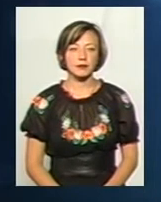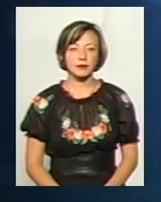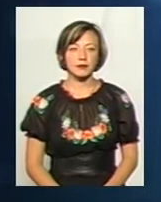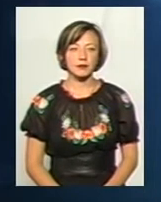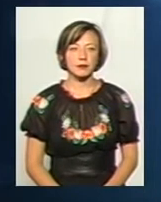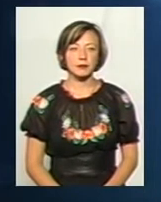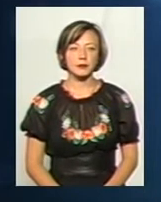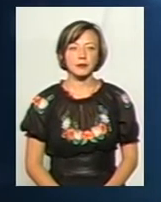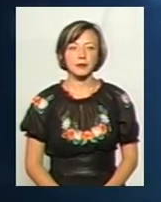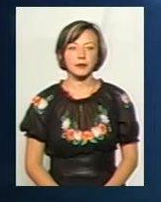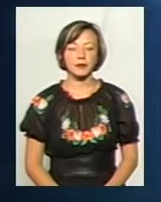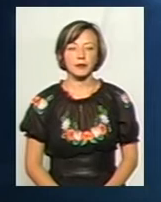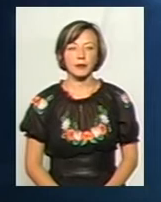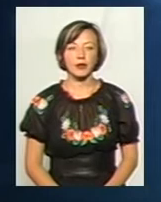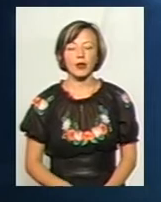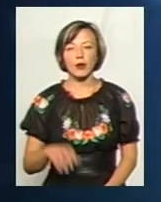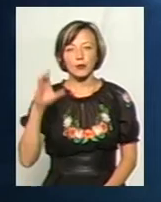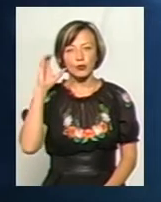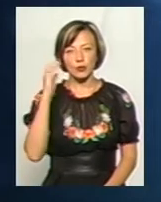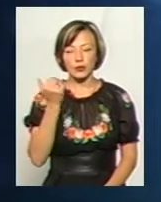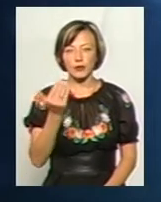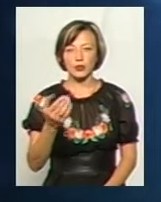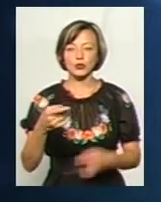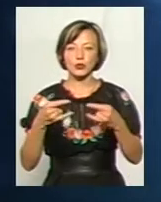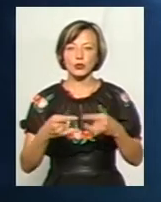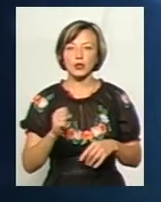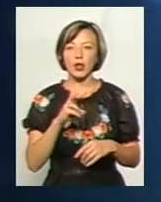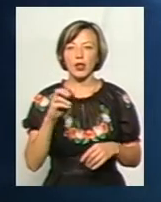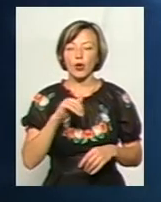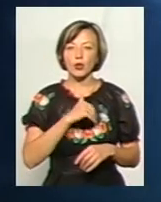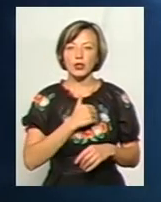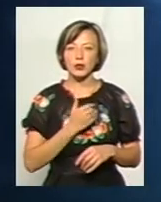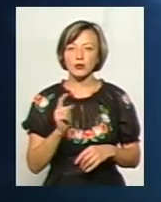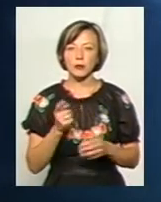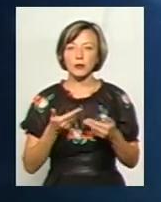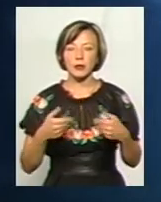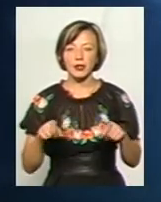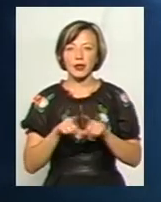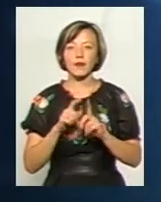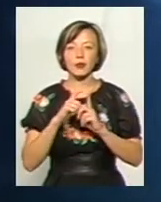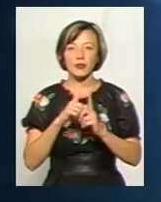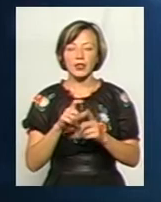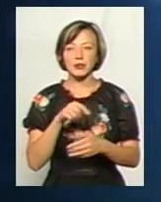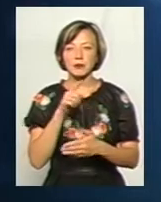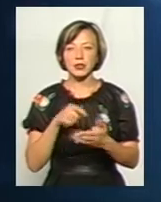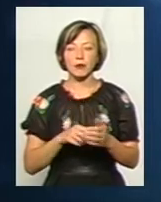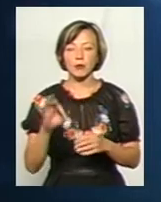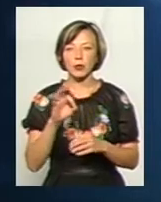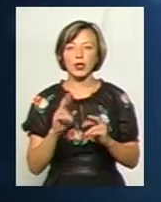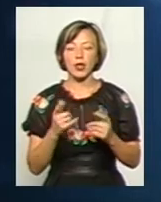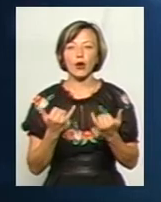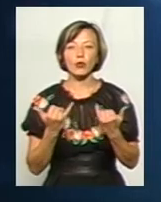Ну, отож, власне, послухали ми гостей вашої студії, але я хотіла б, щоб ми таке відповіли на запитання про те, як